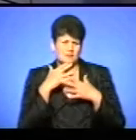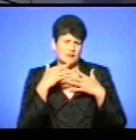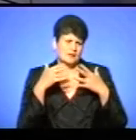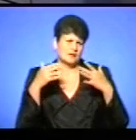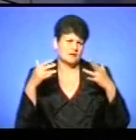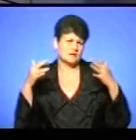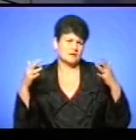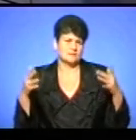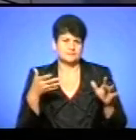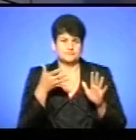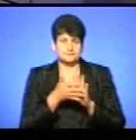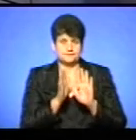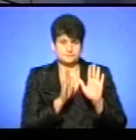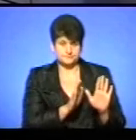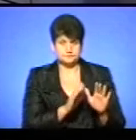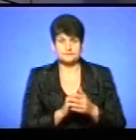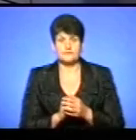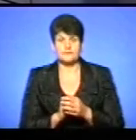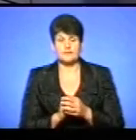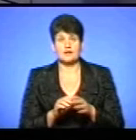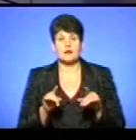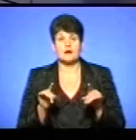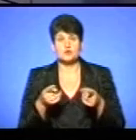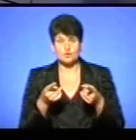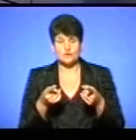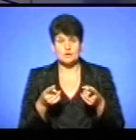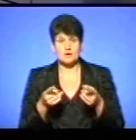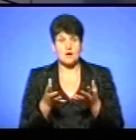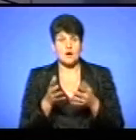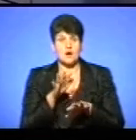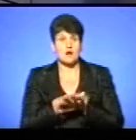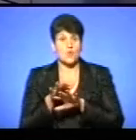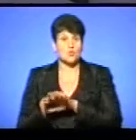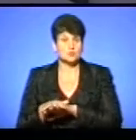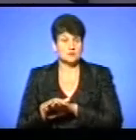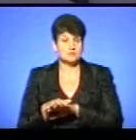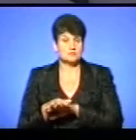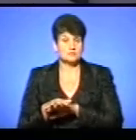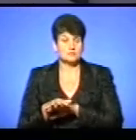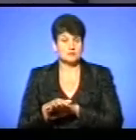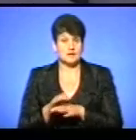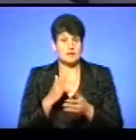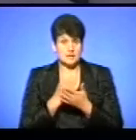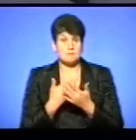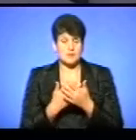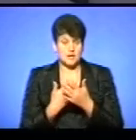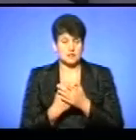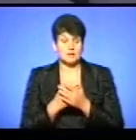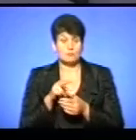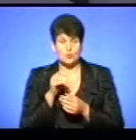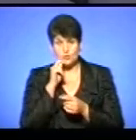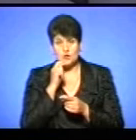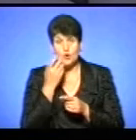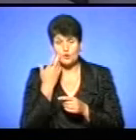-багато здійснити витрат. Арештовуються рахунки. Тобто, фактично, є приклади по Україні, коли ці підприємства